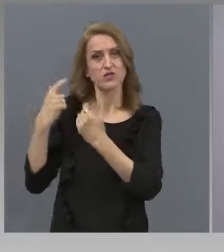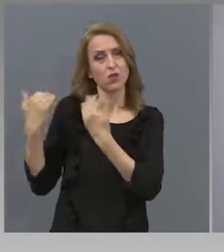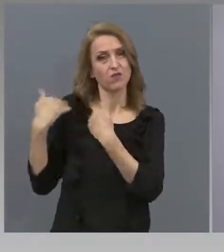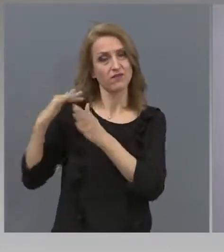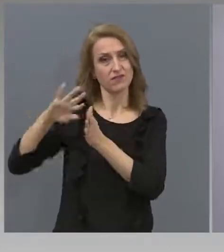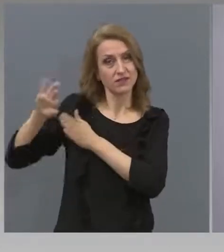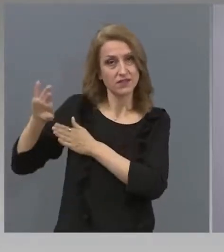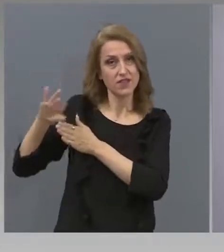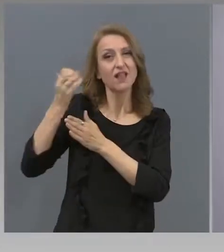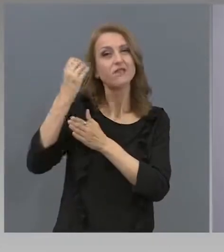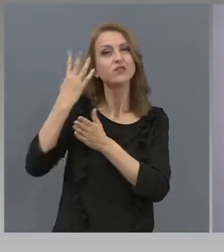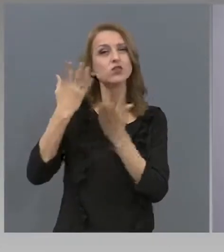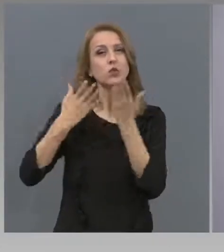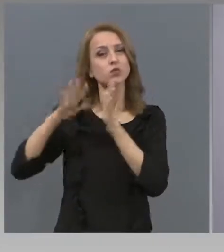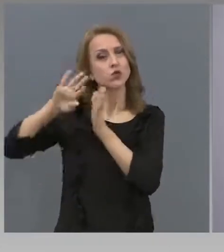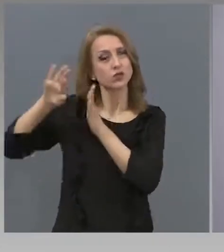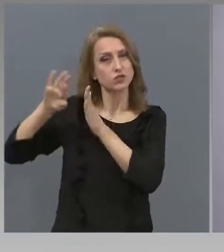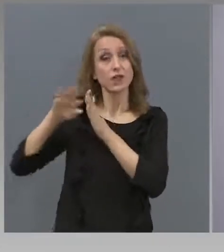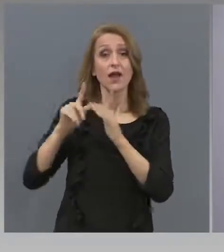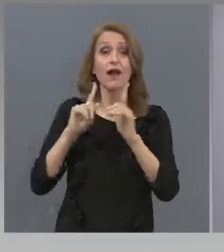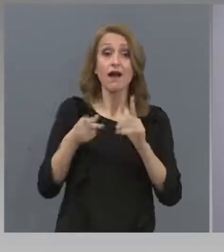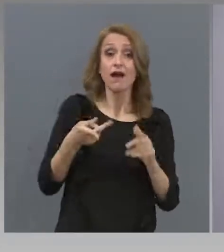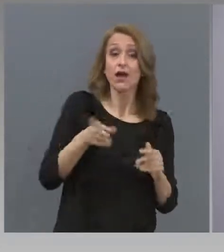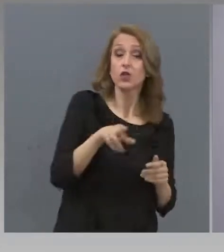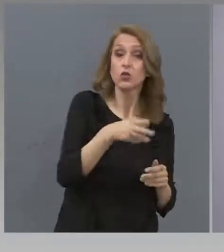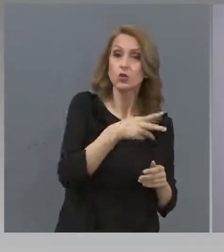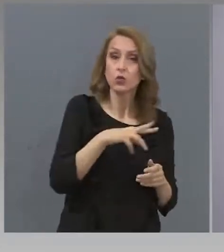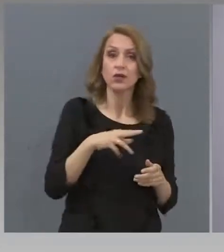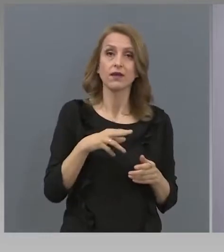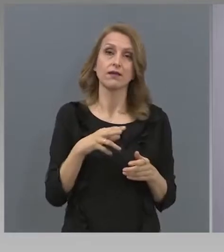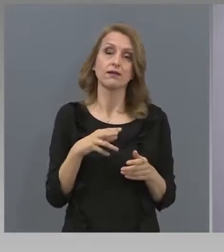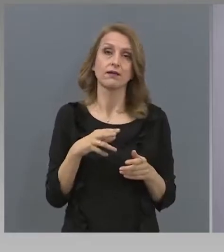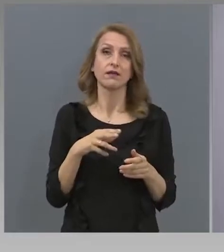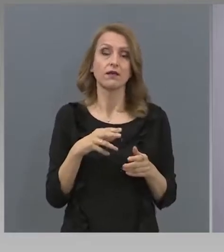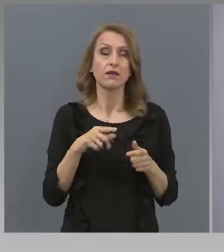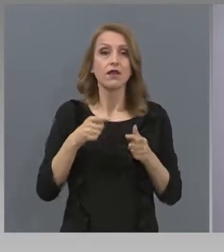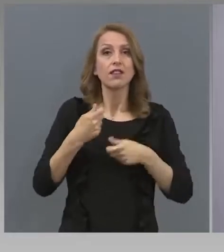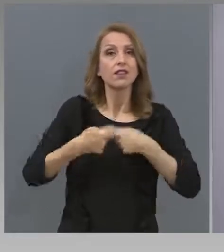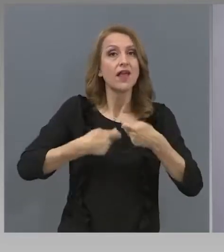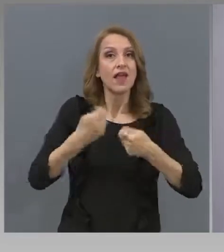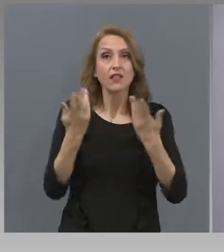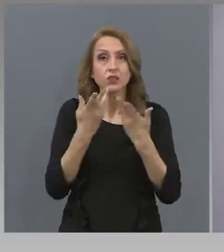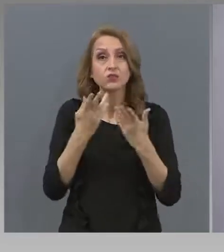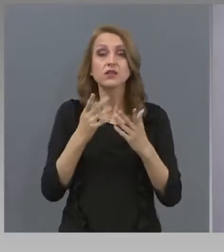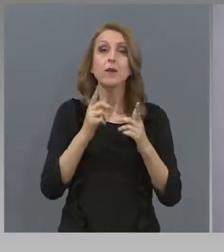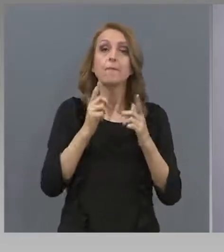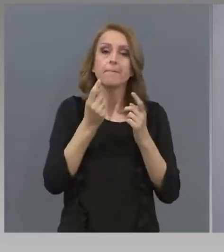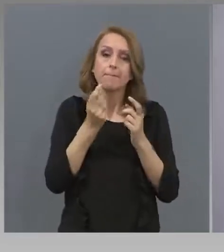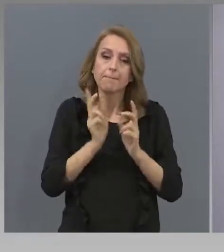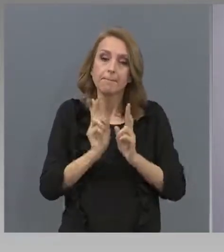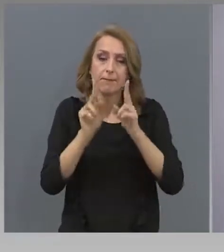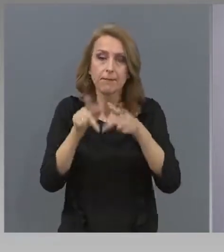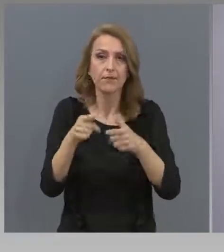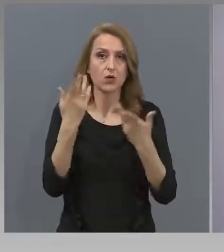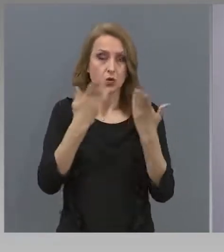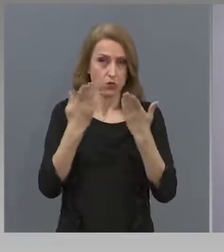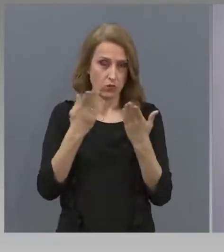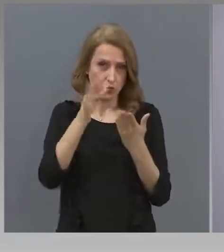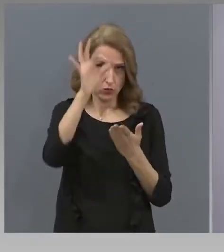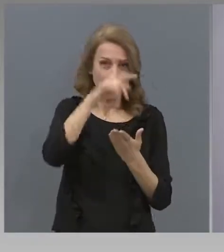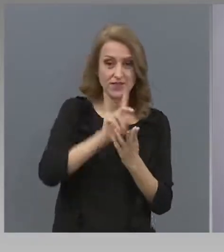Другите дейности, за които ще се допусне присъствието на ученици в училище, са за